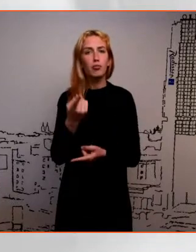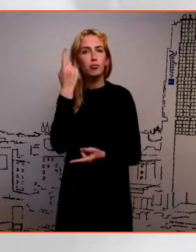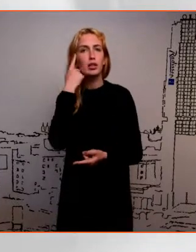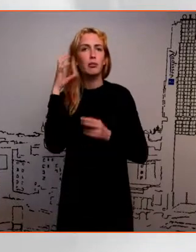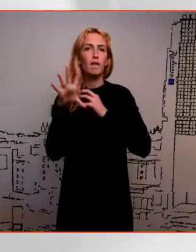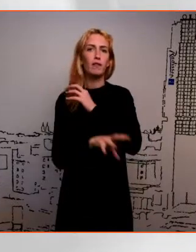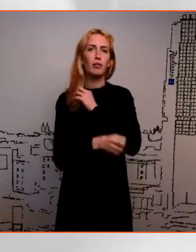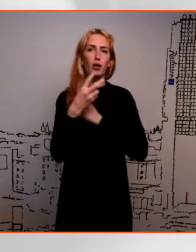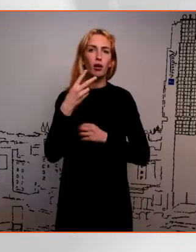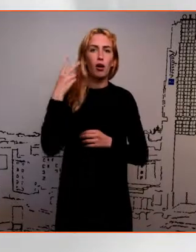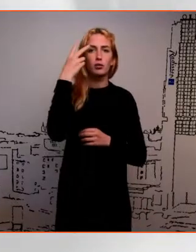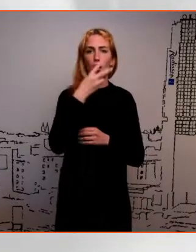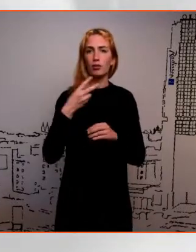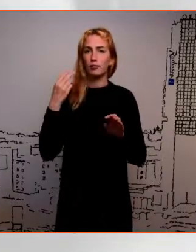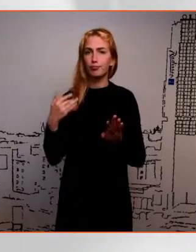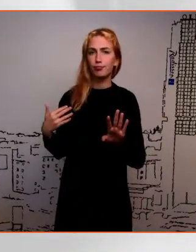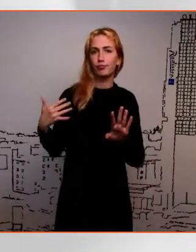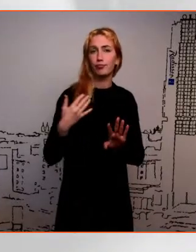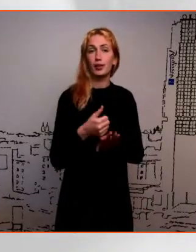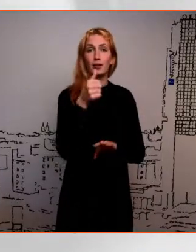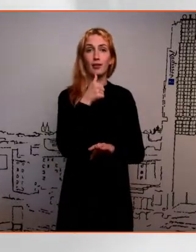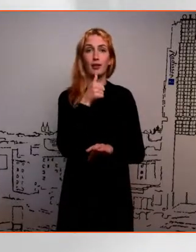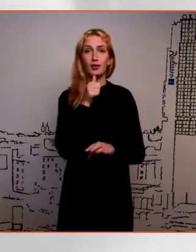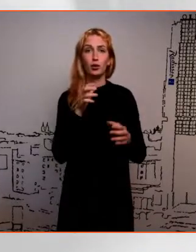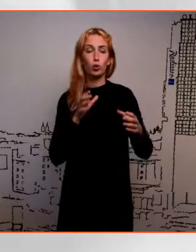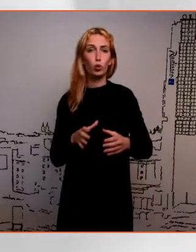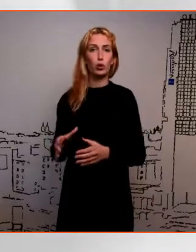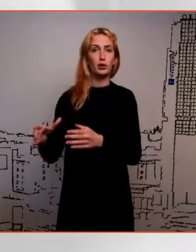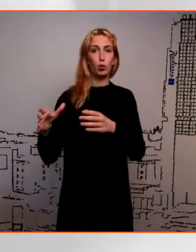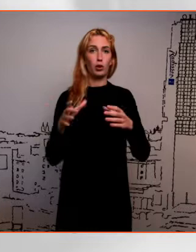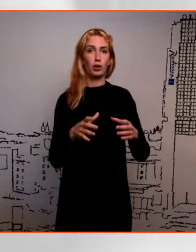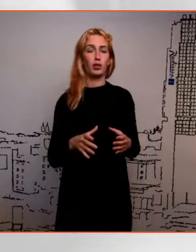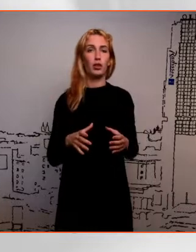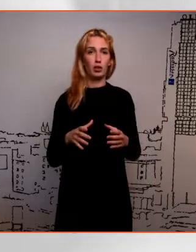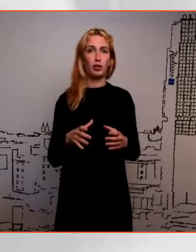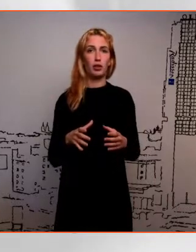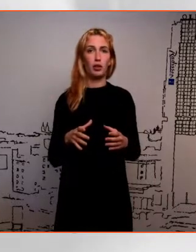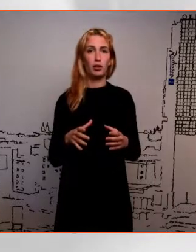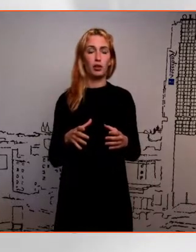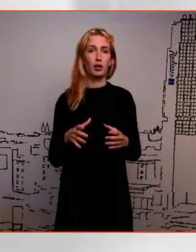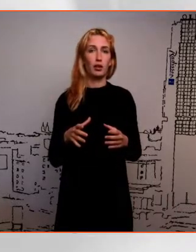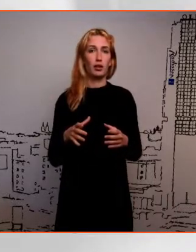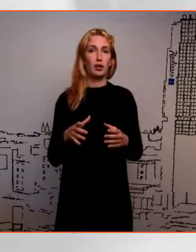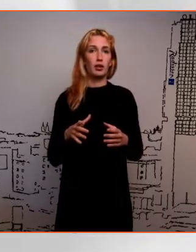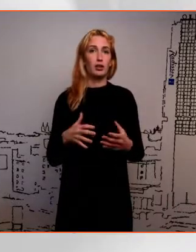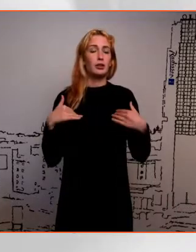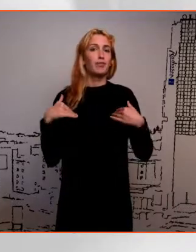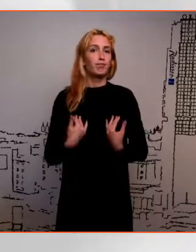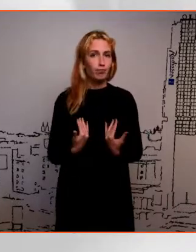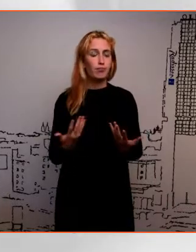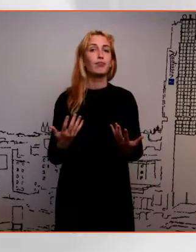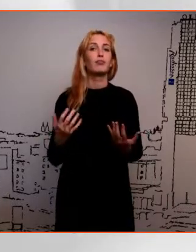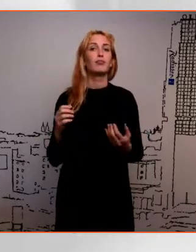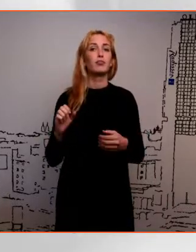viimase kahe aasta peale, siis Eesti ühiskond on jäänud päris suure rungi alla. Jäänud korona